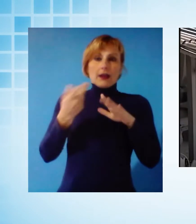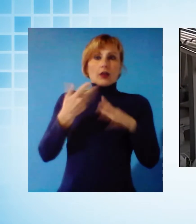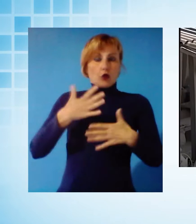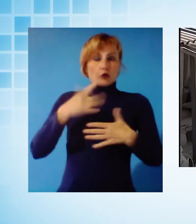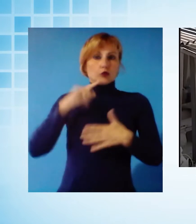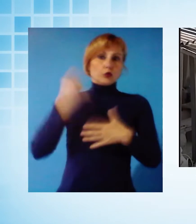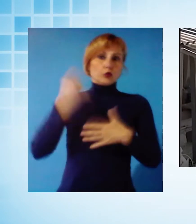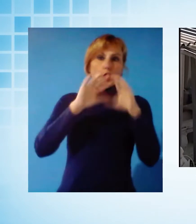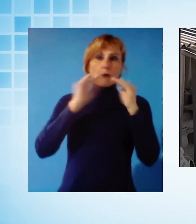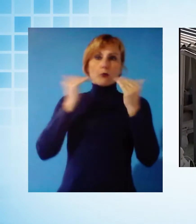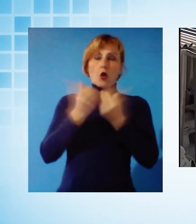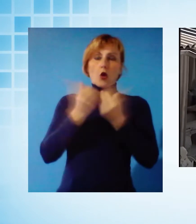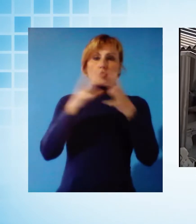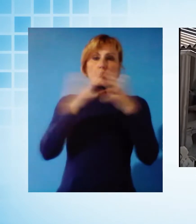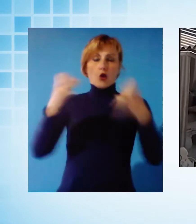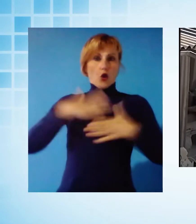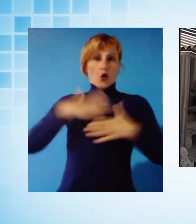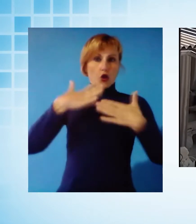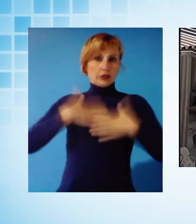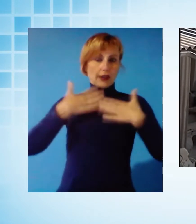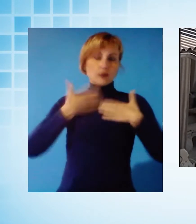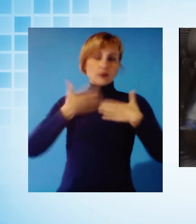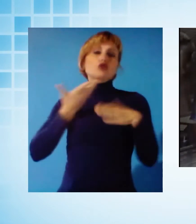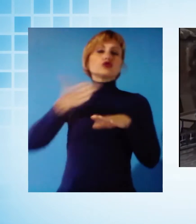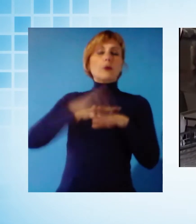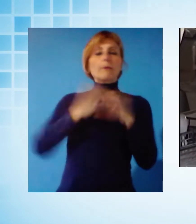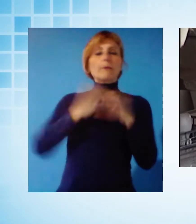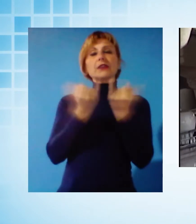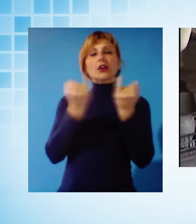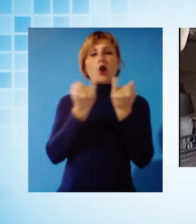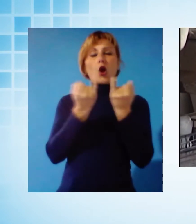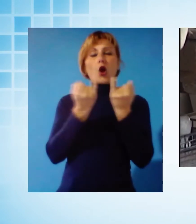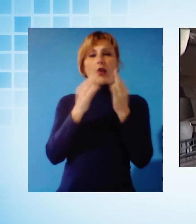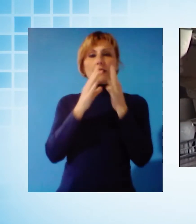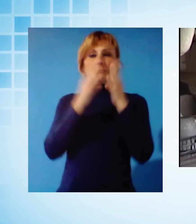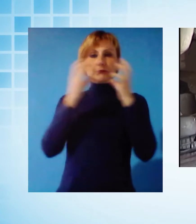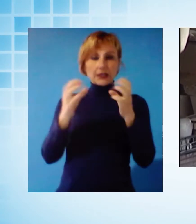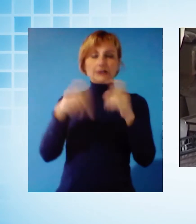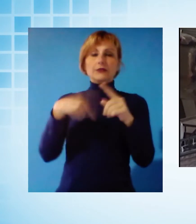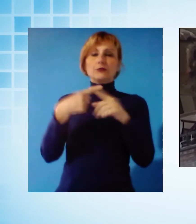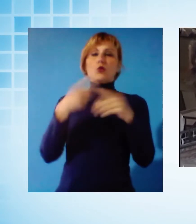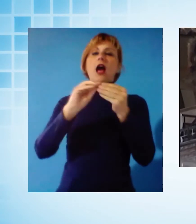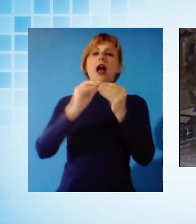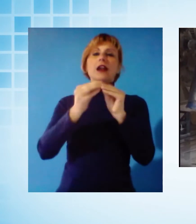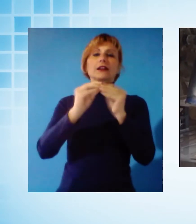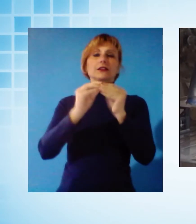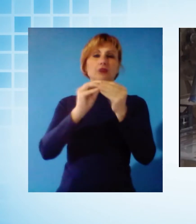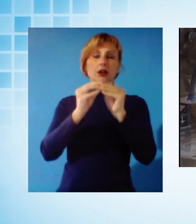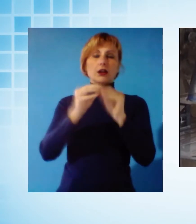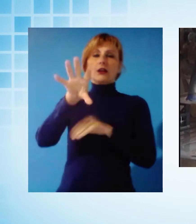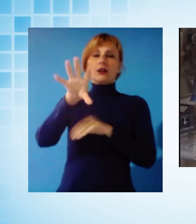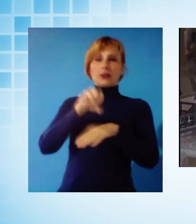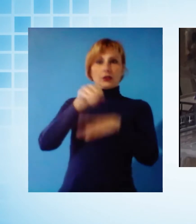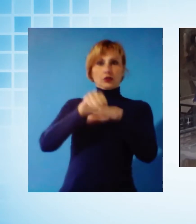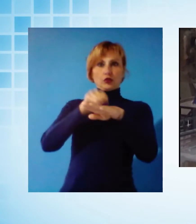Primo tra tutti il mondo delle piccole imprese dell'artigianato, per cui la possibilità di accedere a queste risorse è